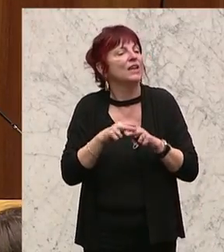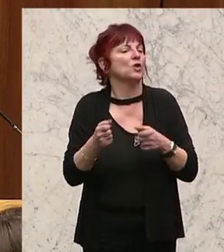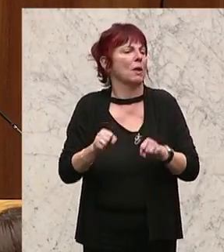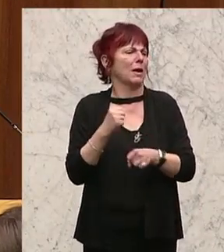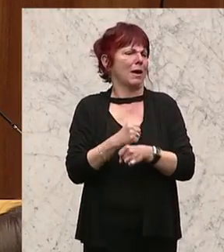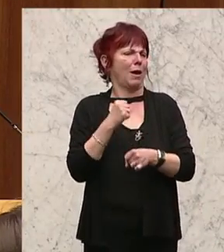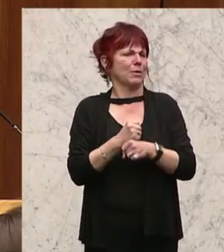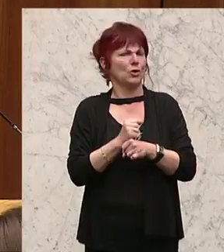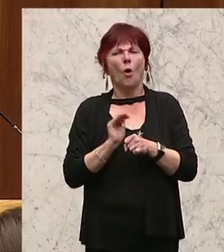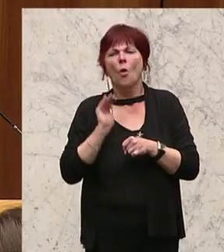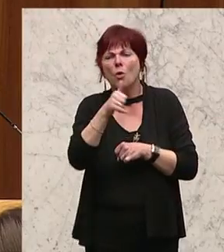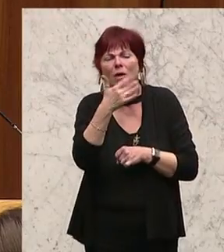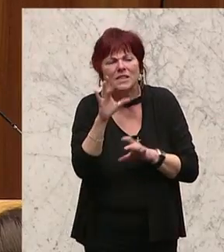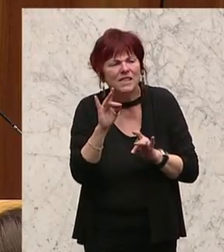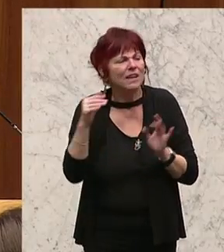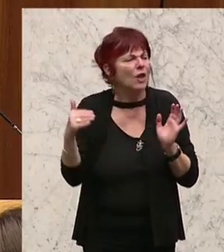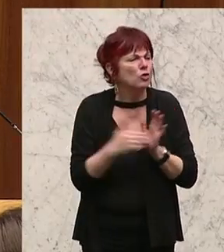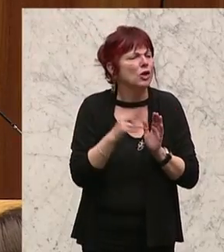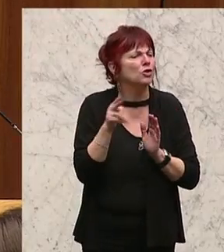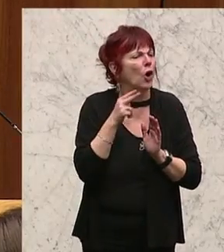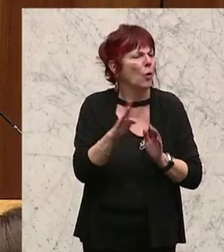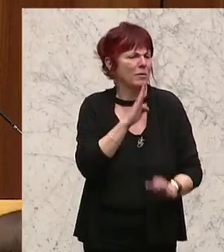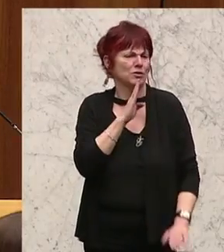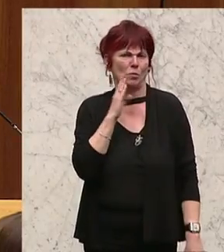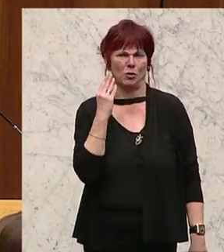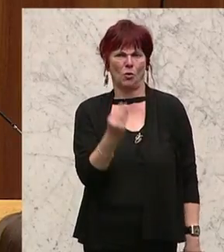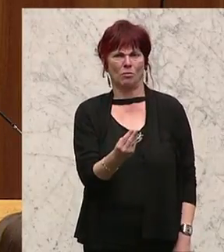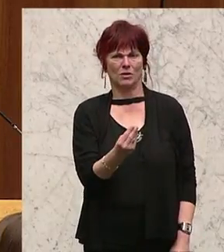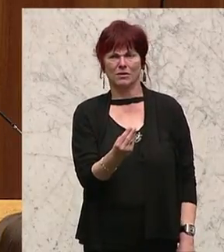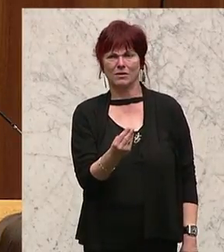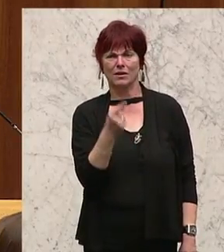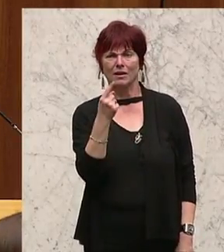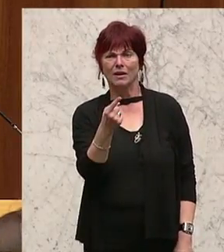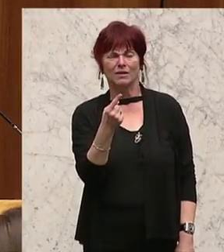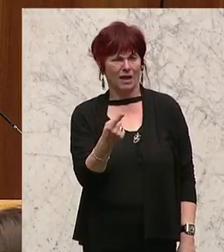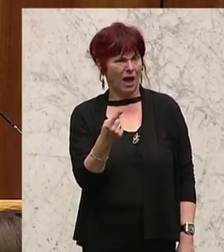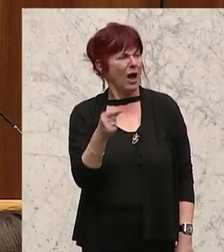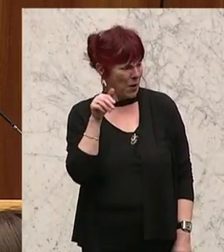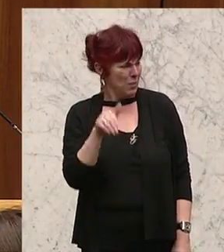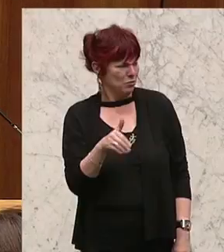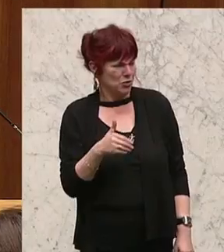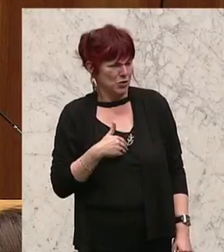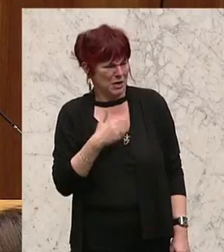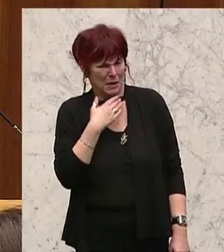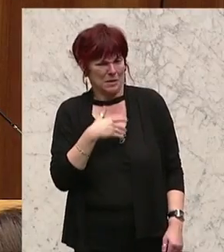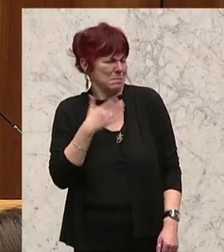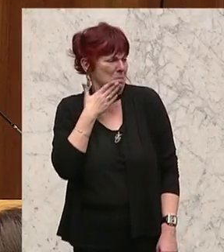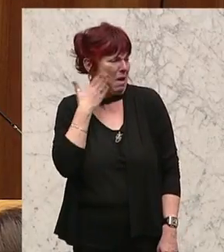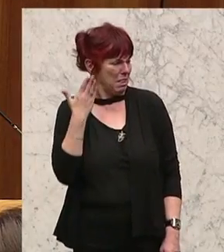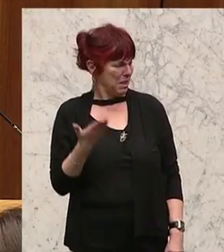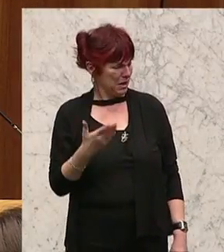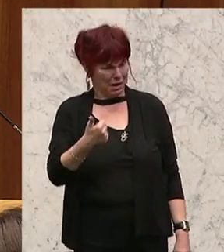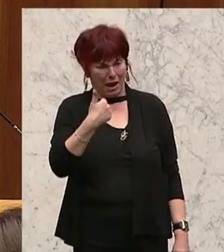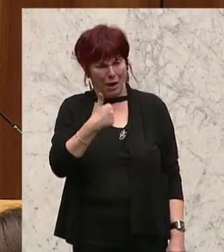über 10.000 Euro Pension bekommt, das ist ja entwürdigend für den, der die Pension auch hat. Das muss man ganz offen sagen. Das ist